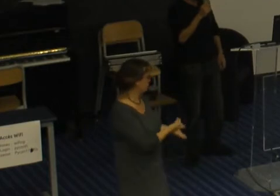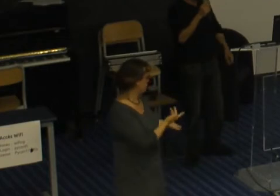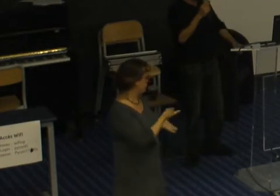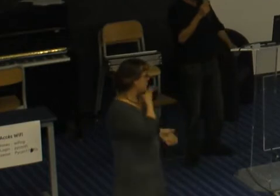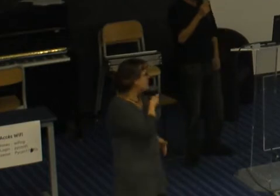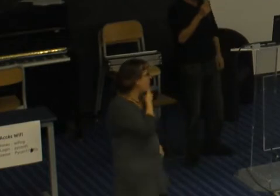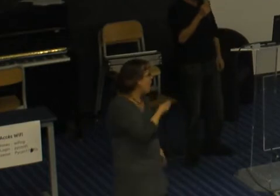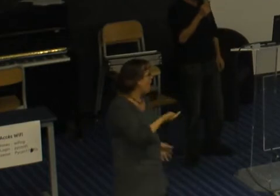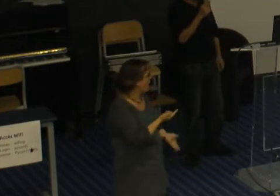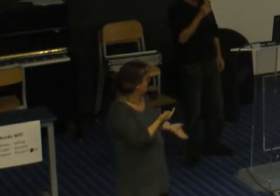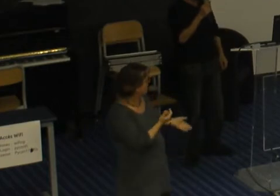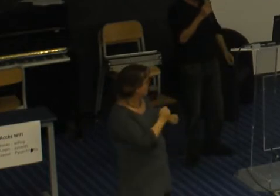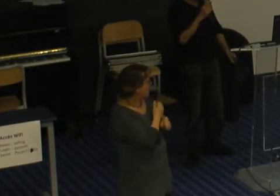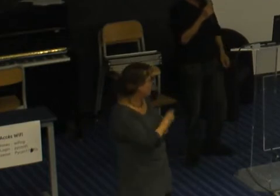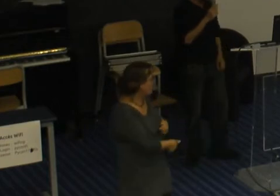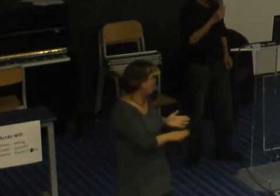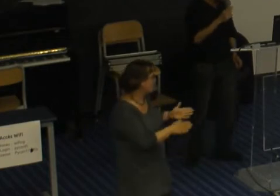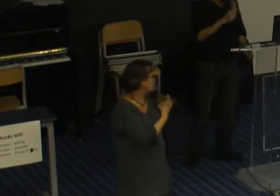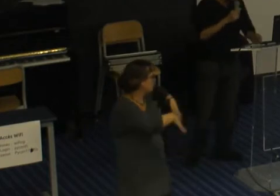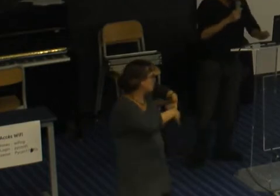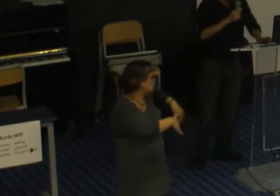sympathique, je faisais bien mon boulot mais basta.